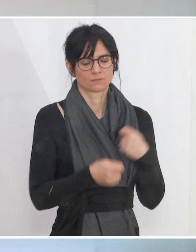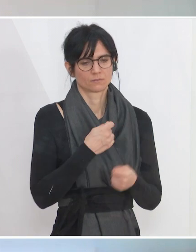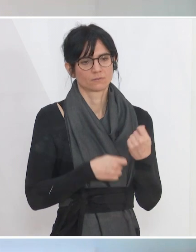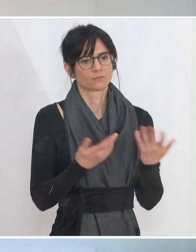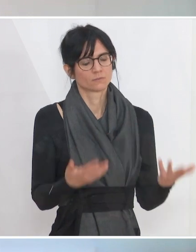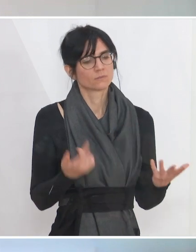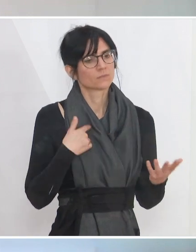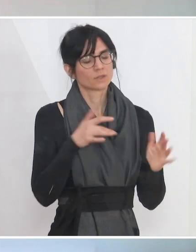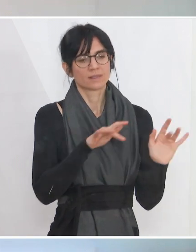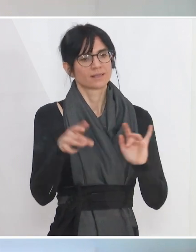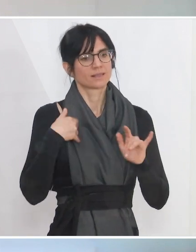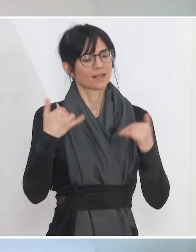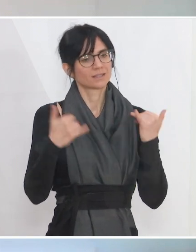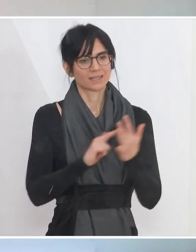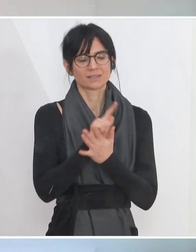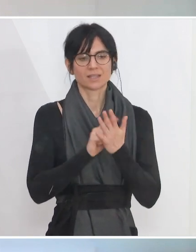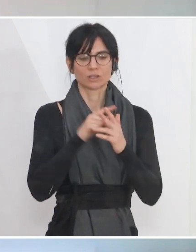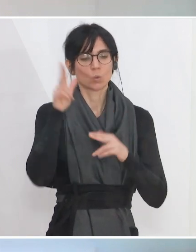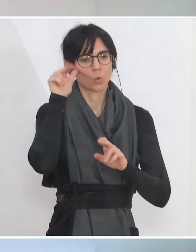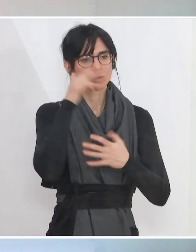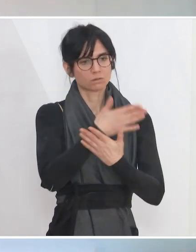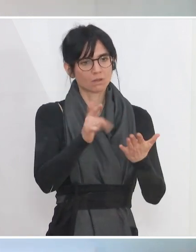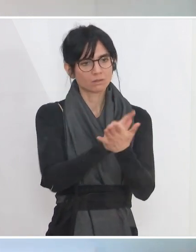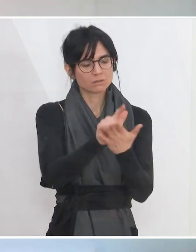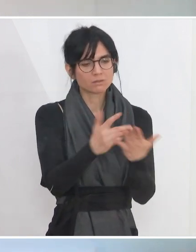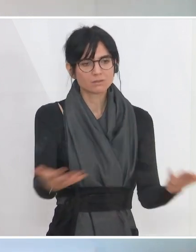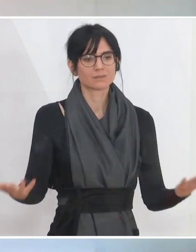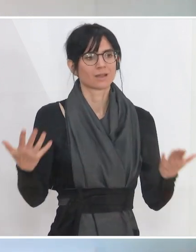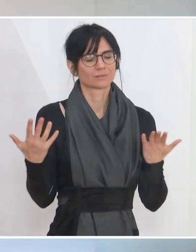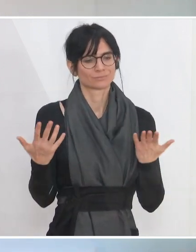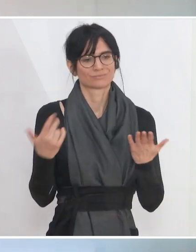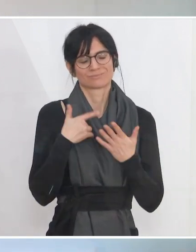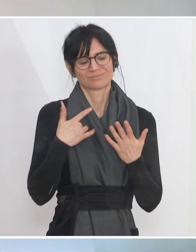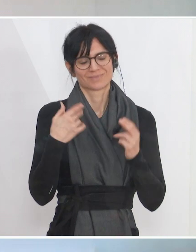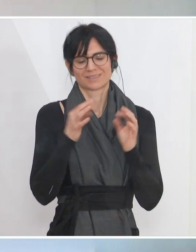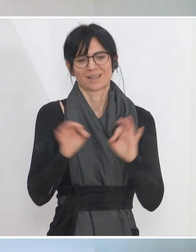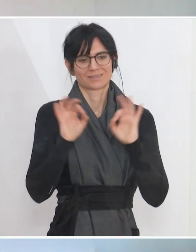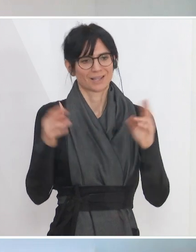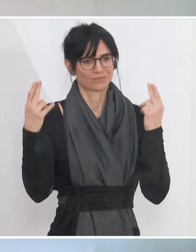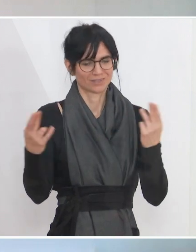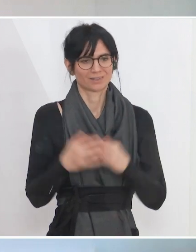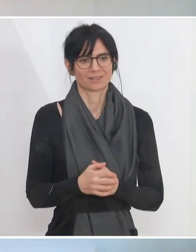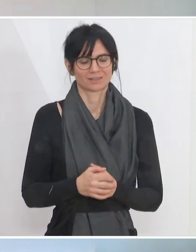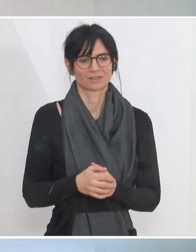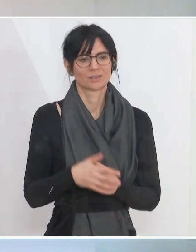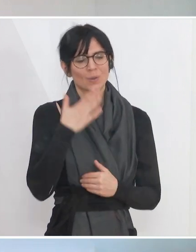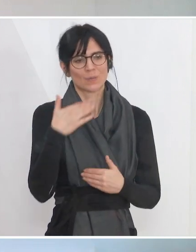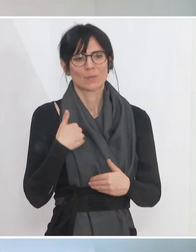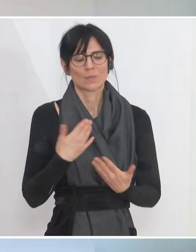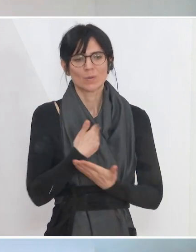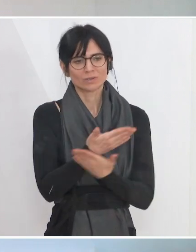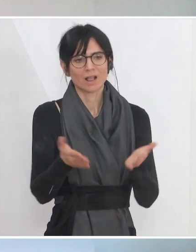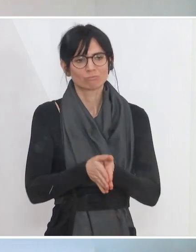gibt, gerade in dieser Zeit, der Osterzeit, wiederum von großer Bedeutung. Ich möchte auch alle darum